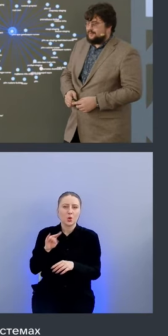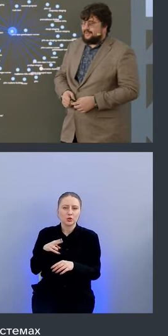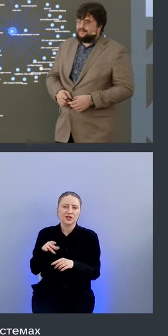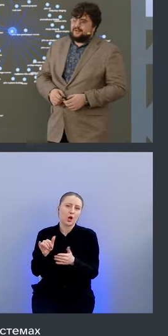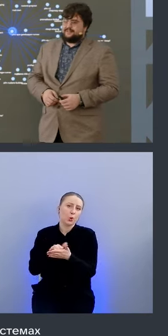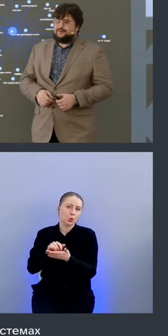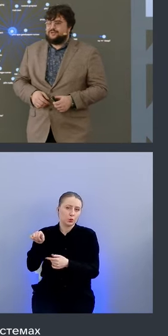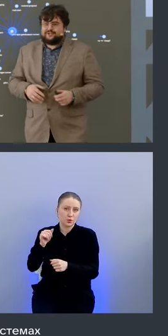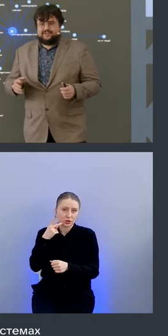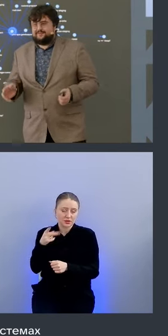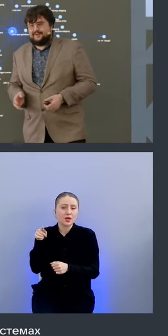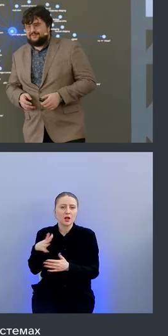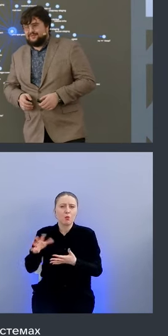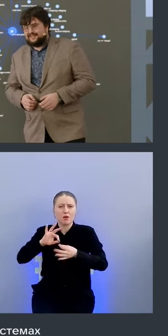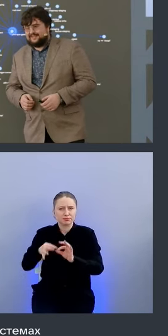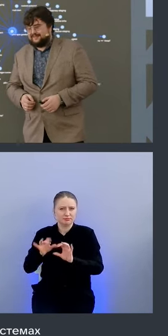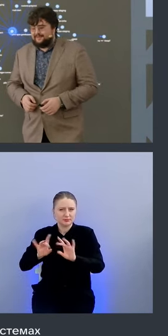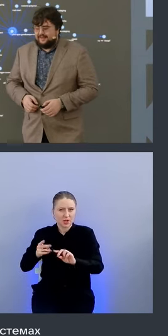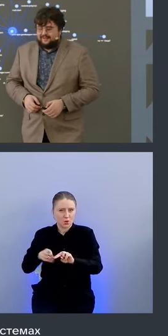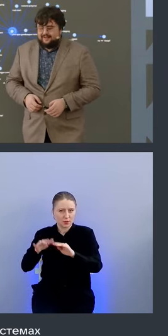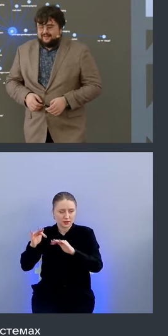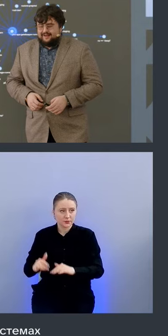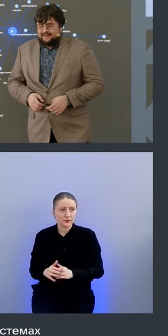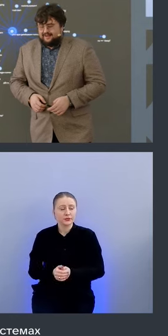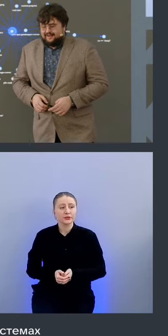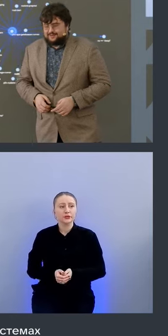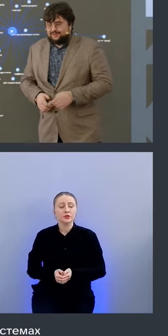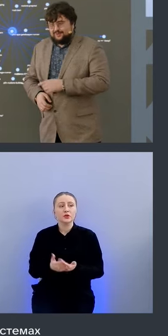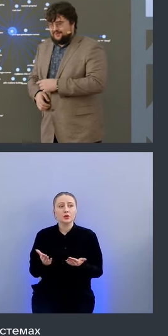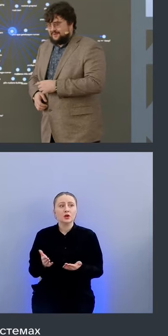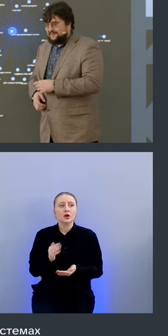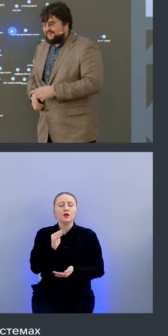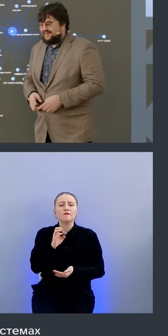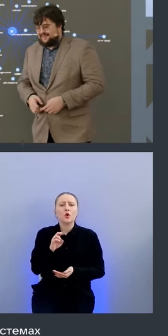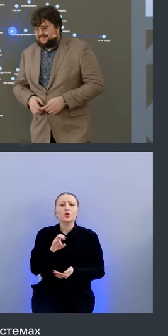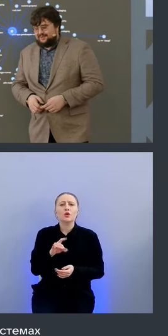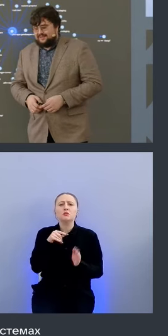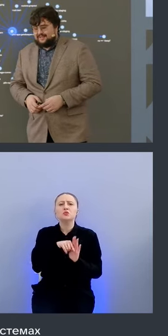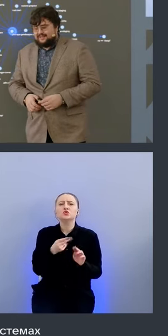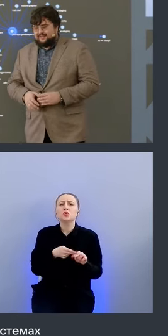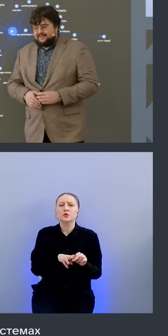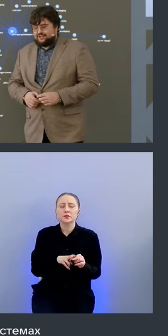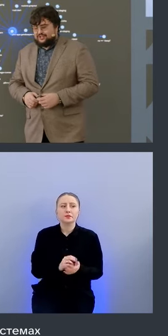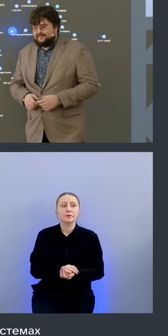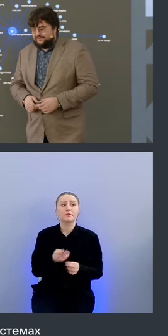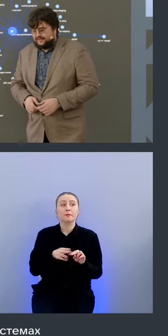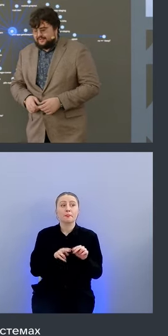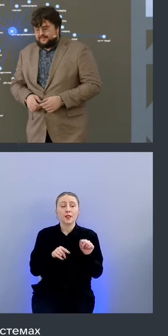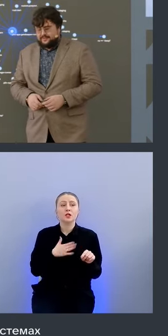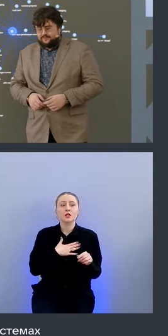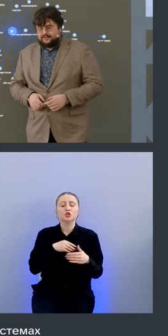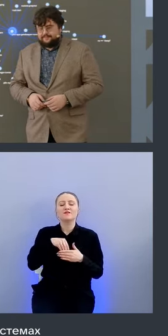советую посмотреть там гораздо больше расширенно про это все рассказано что такое федор вот это наша